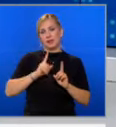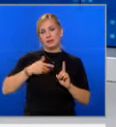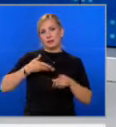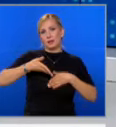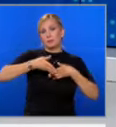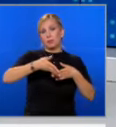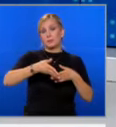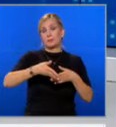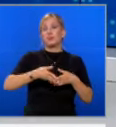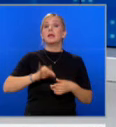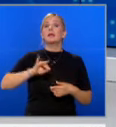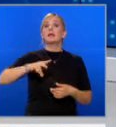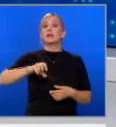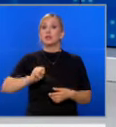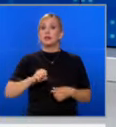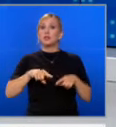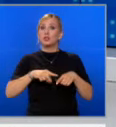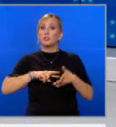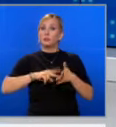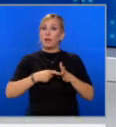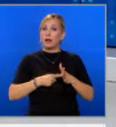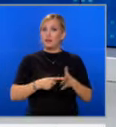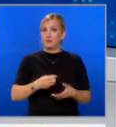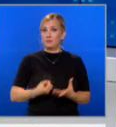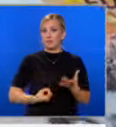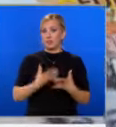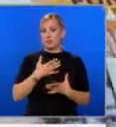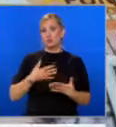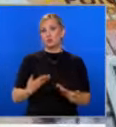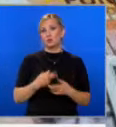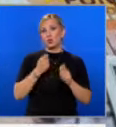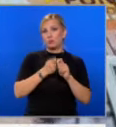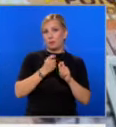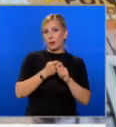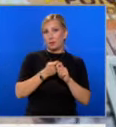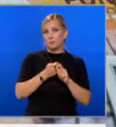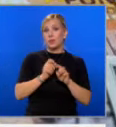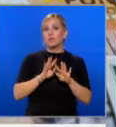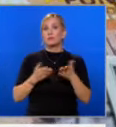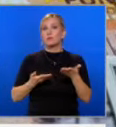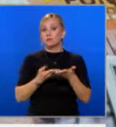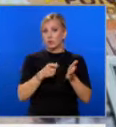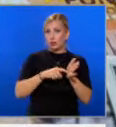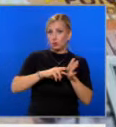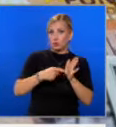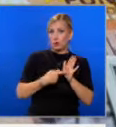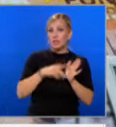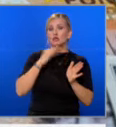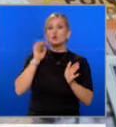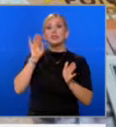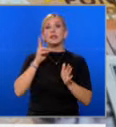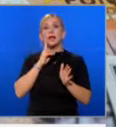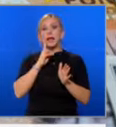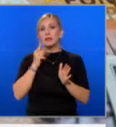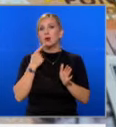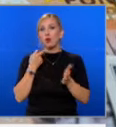ИТАНА смятат, че проектът на Възраждане има нужда от корекции. Според вносителите на Законопроектът, чуждастранен агент би